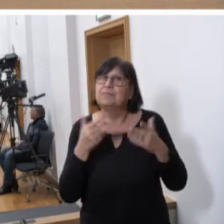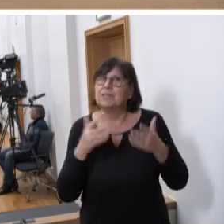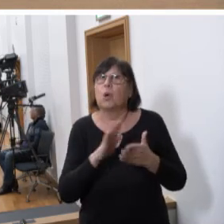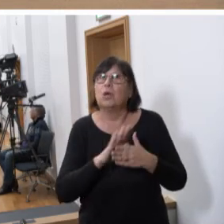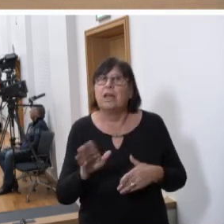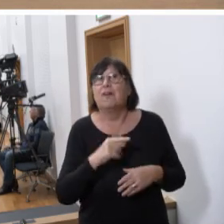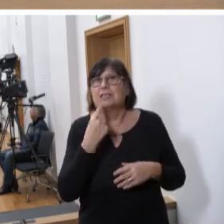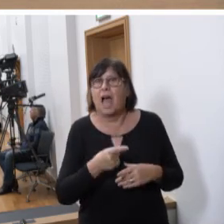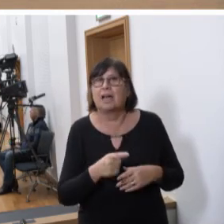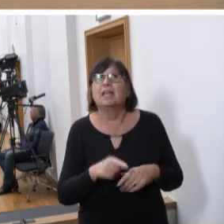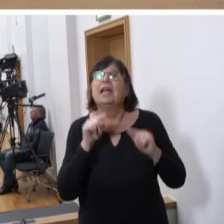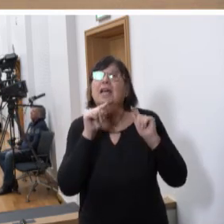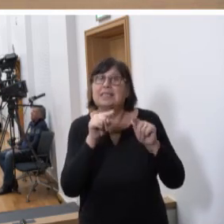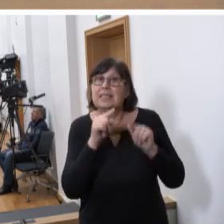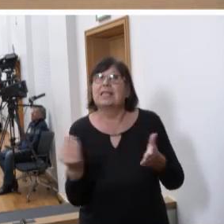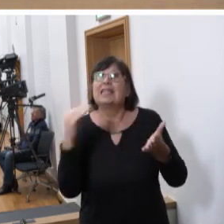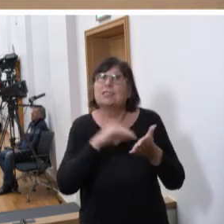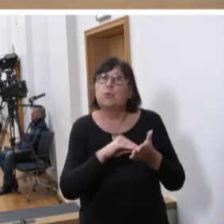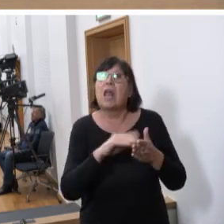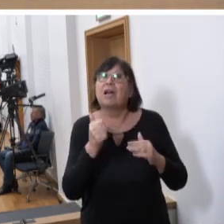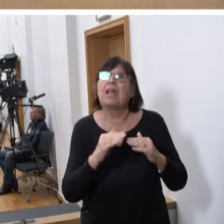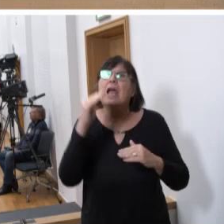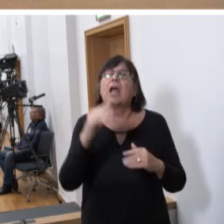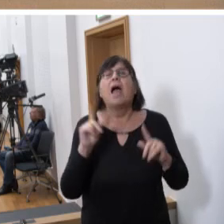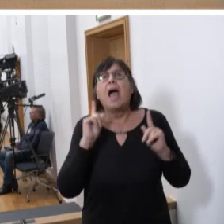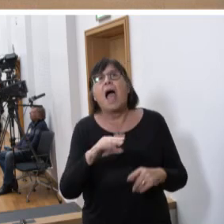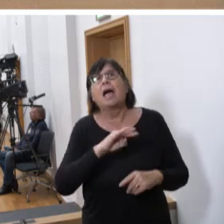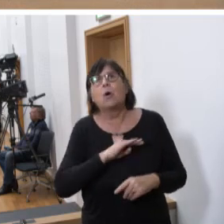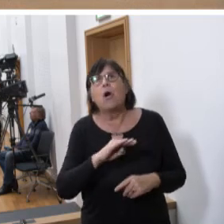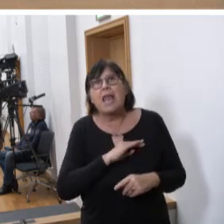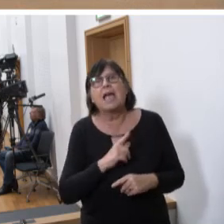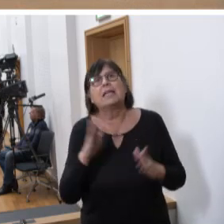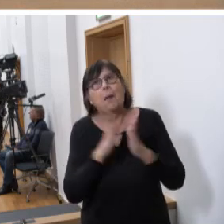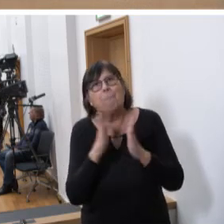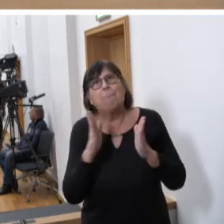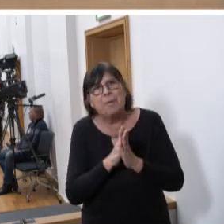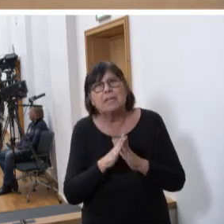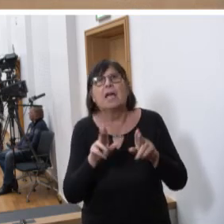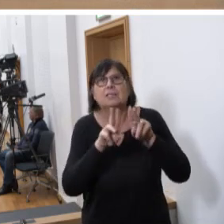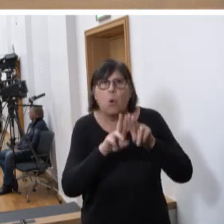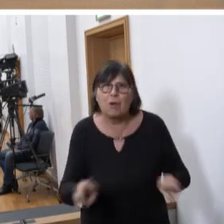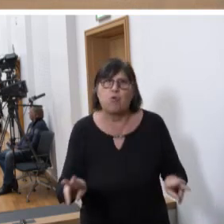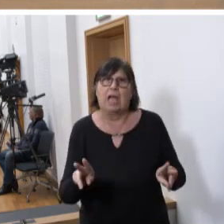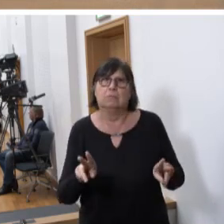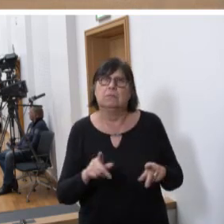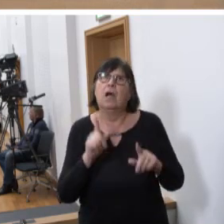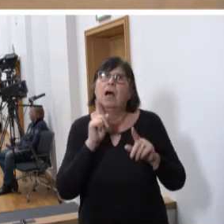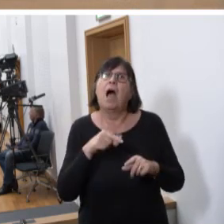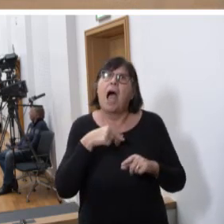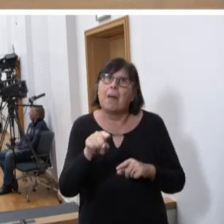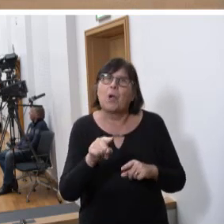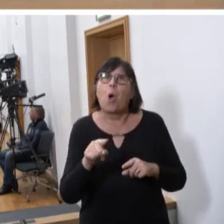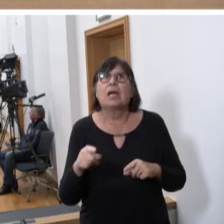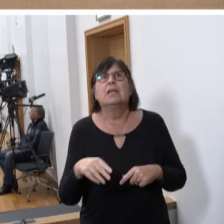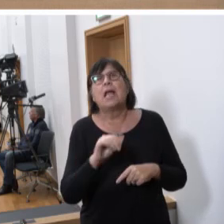Wenn die Gitterzulage erhöht wird, Liebe Kolleginnen und Kollegen, bitte kommen Sie etwas zur Ruhe. Und Herr Abgeordneter Maas,